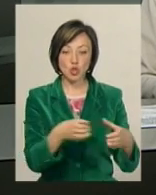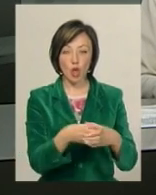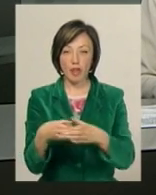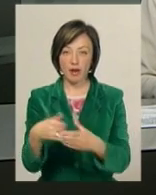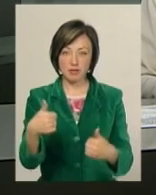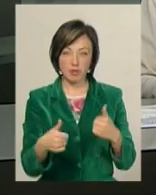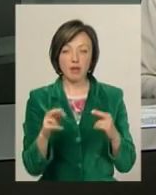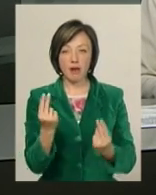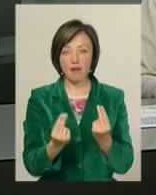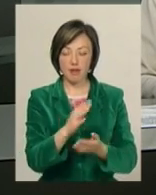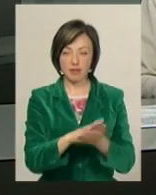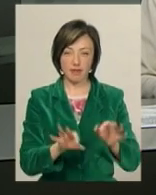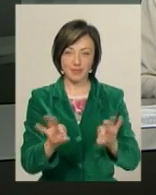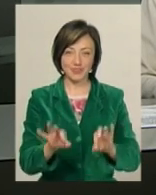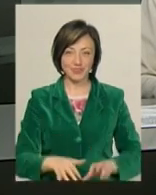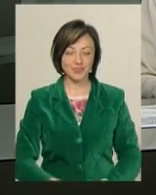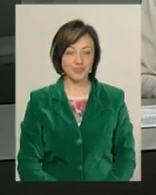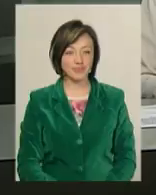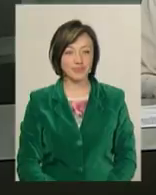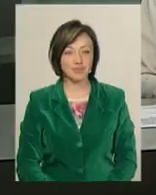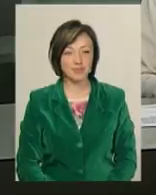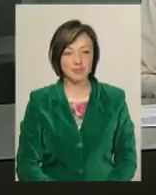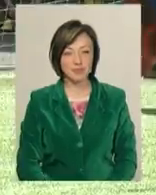змагань. Як грали, бачила Ярослава Антошевська.